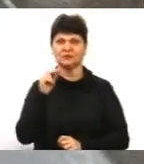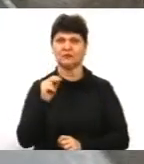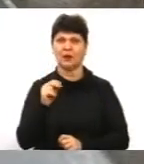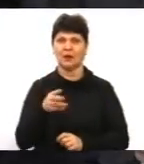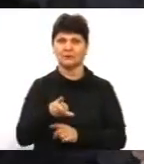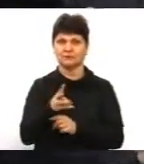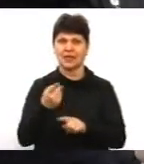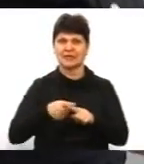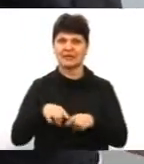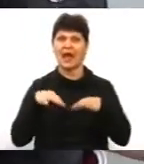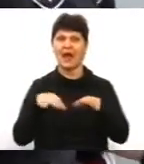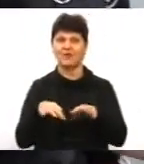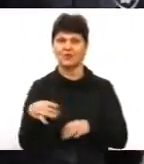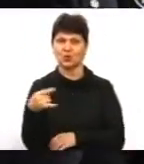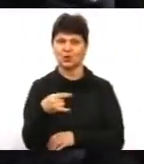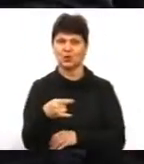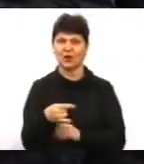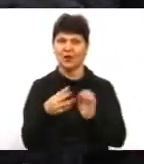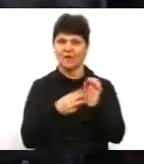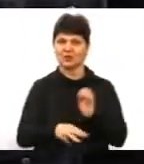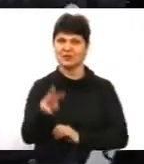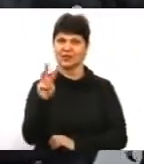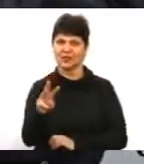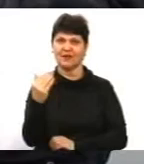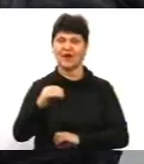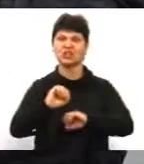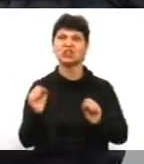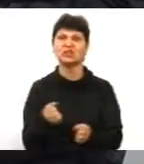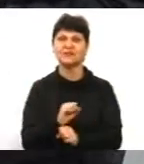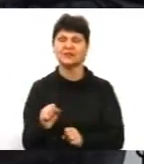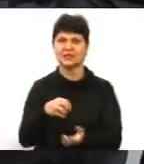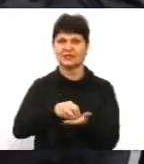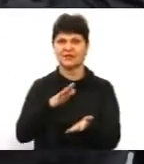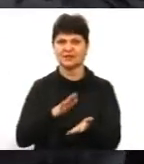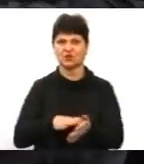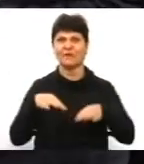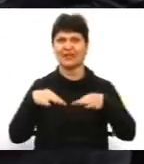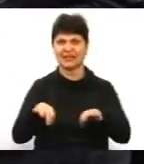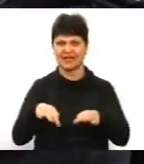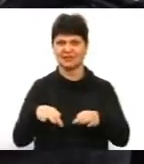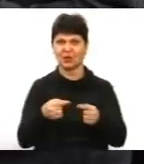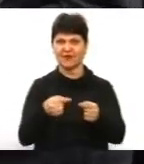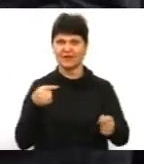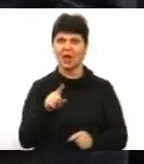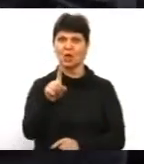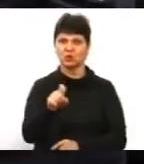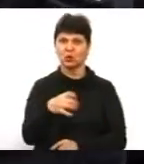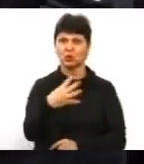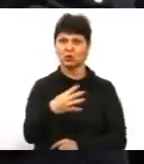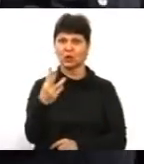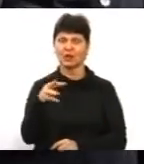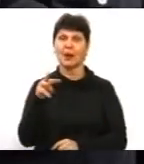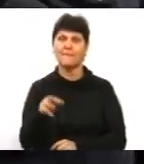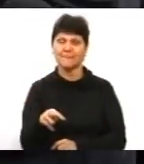це авто. 83. Ваша швидкість. Зафіксовано ваш транспортний засіб на відстані 143 метра. Село